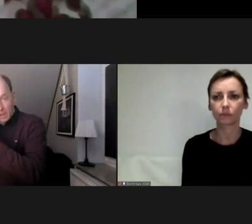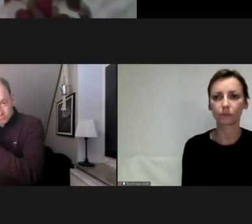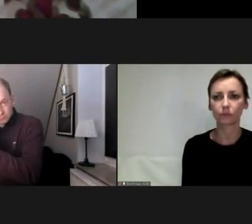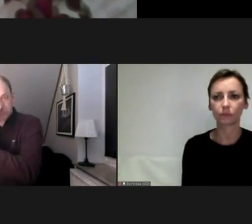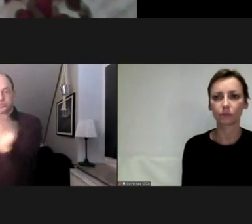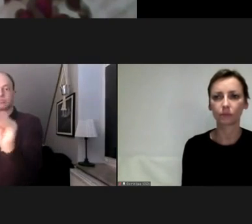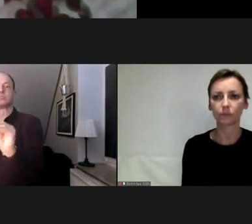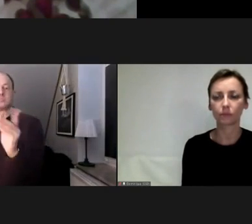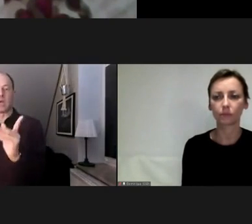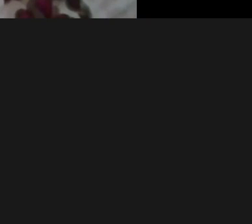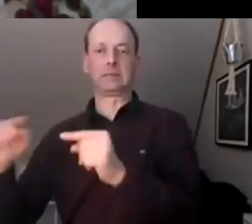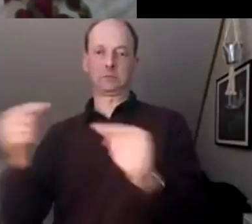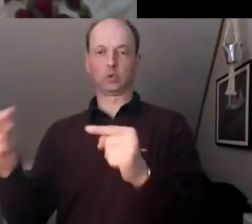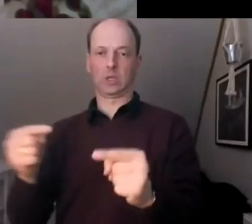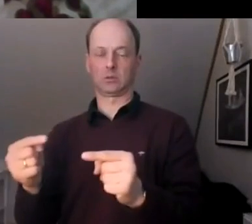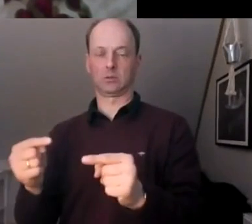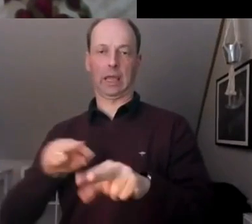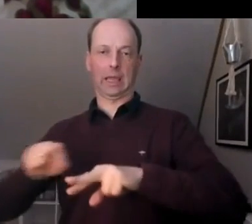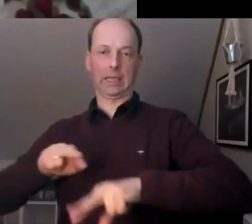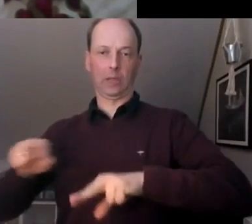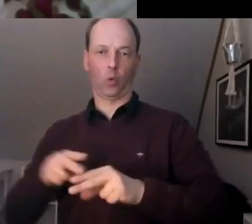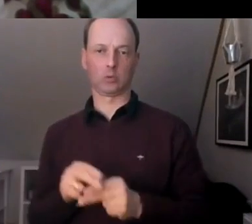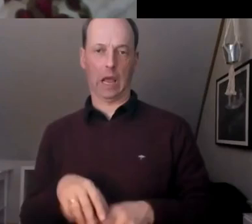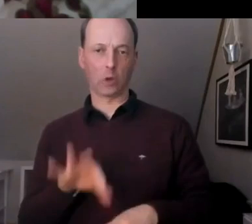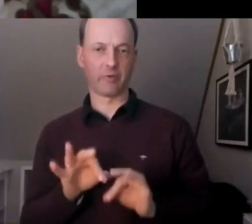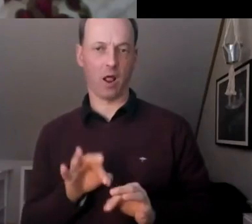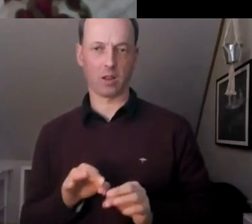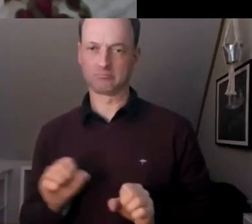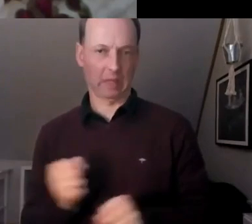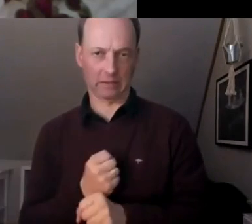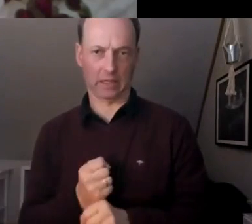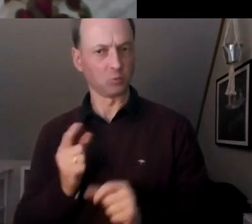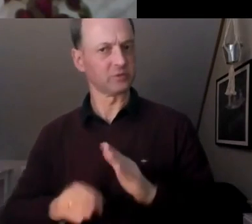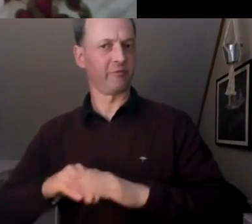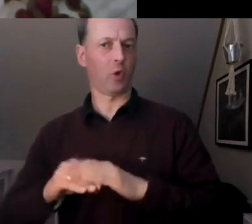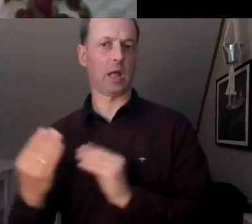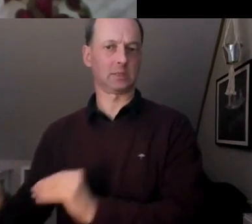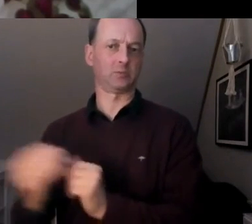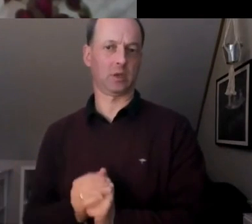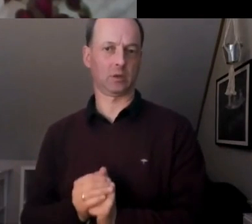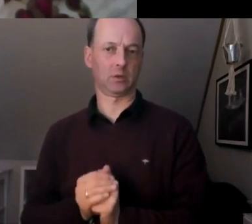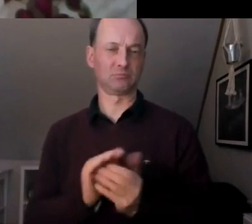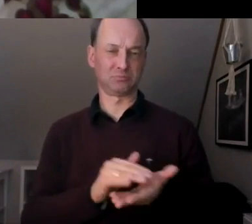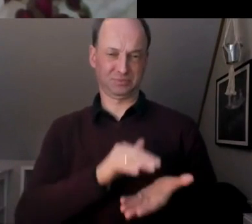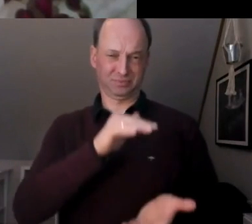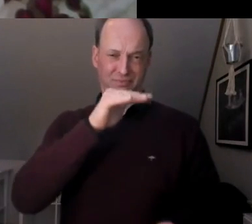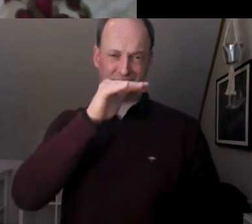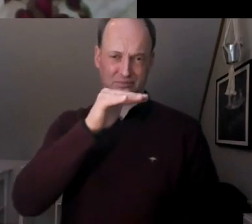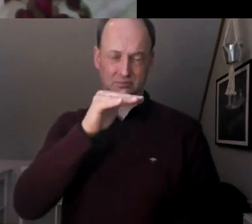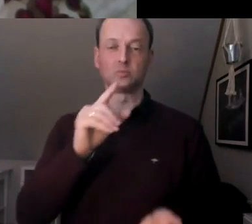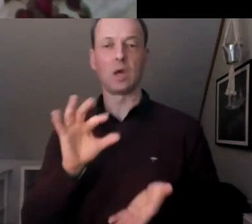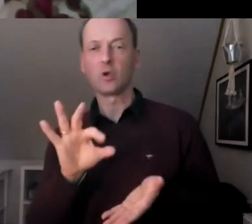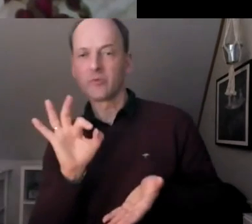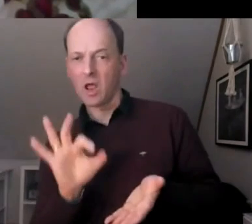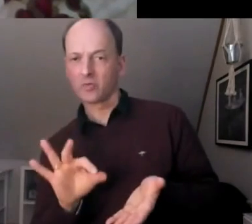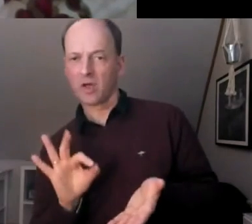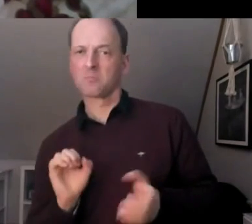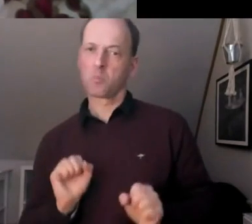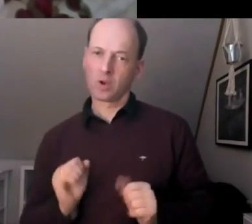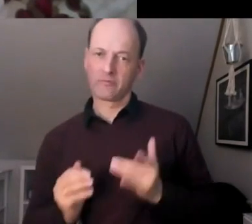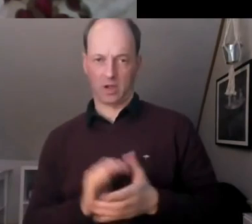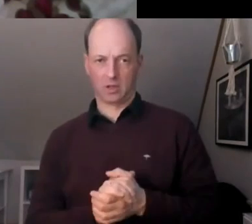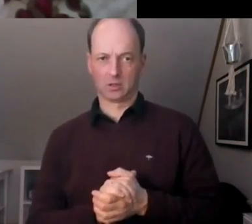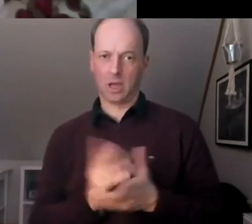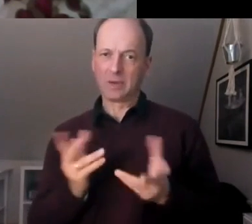diskutiert werden. Dann wäre auch die Rosinenpickerei deutlich schwieriger. Aber wie gesagt, da wissen wir noch nicht viel drüber und da geht es viel auch um die